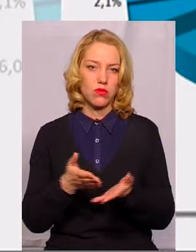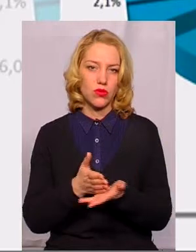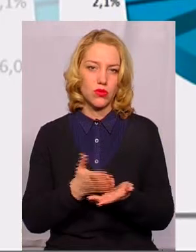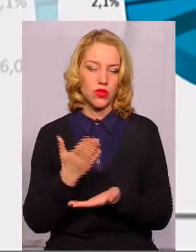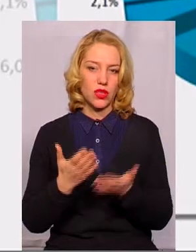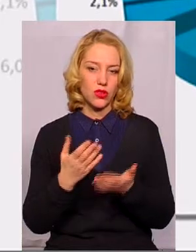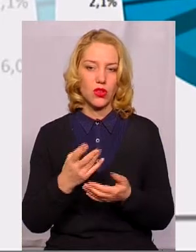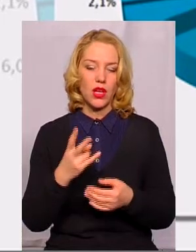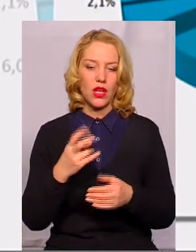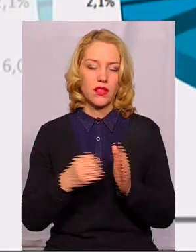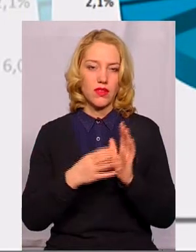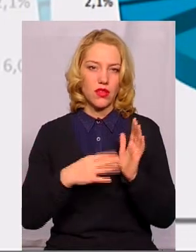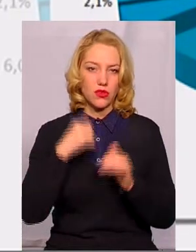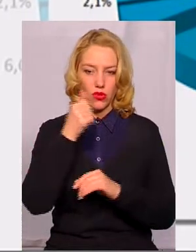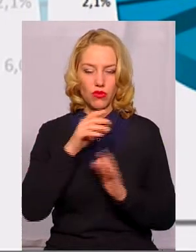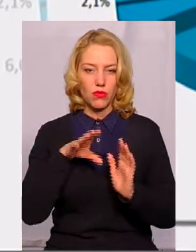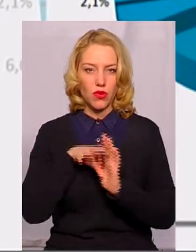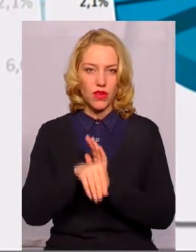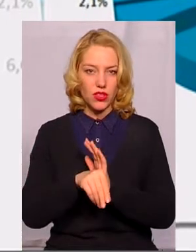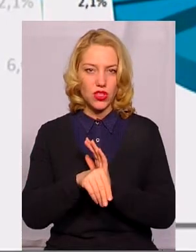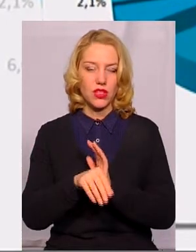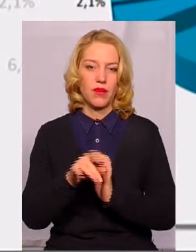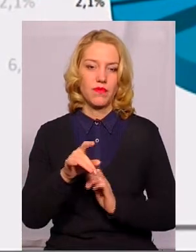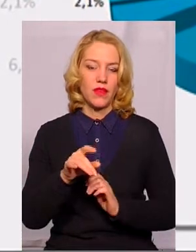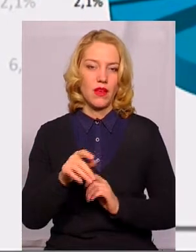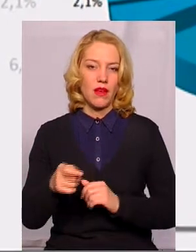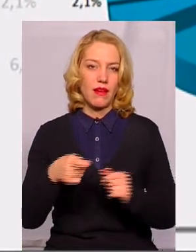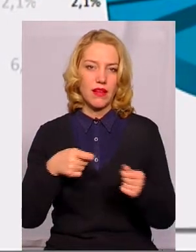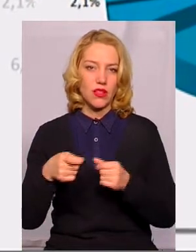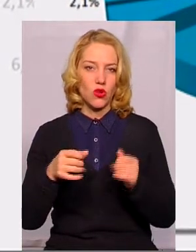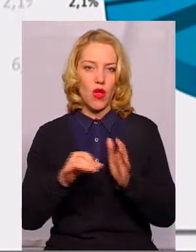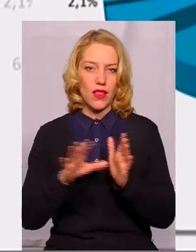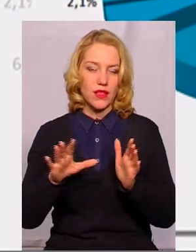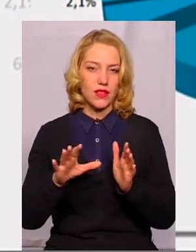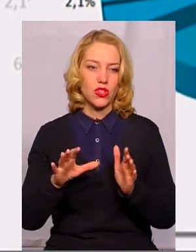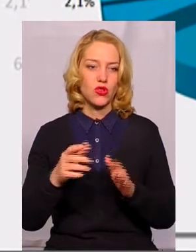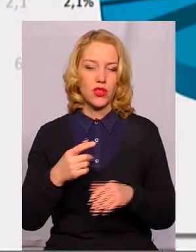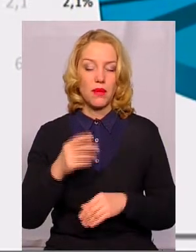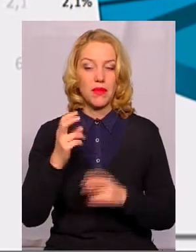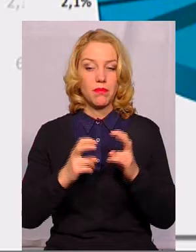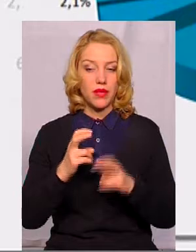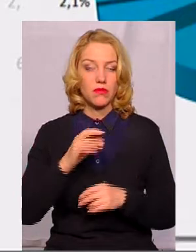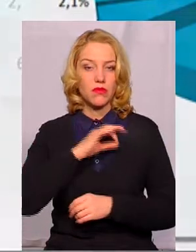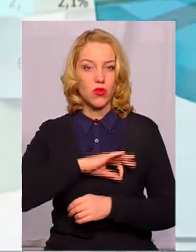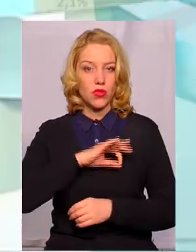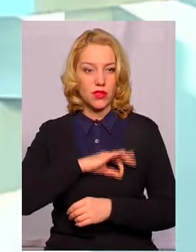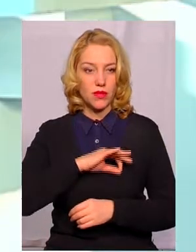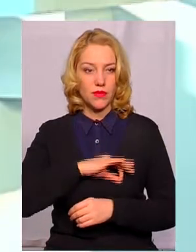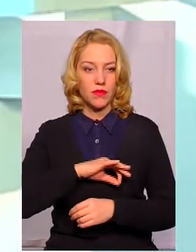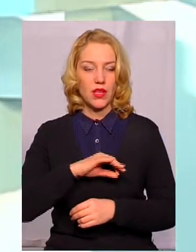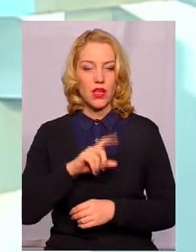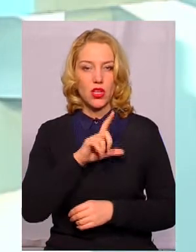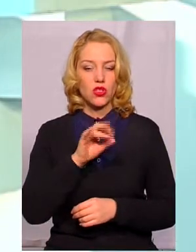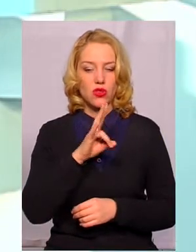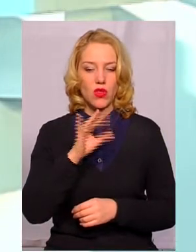Якщо до 2019 року, до впровадження ринку електричної енергії, підприємство користувалося зонним